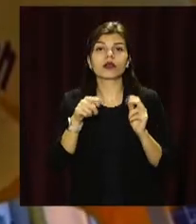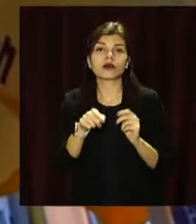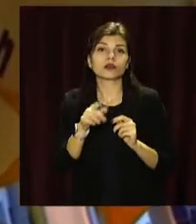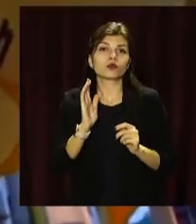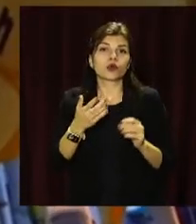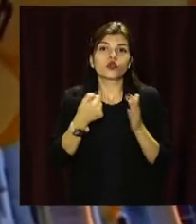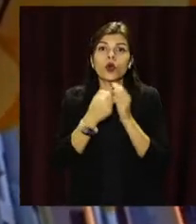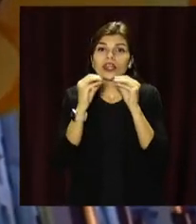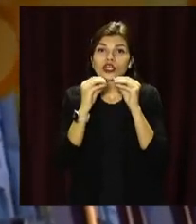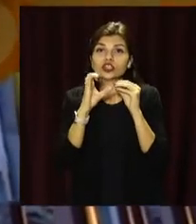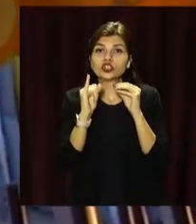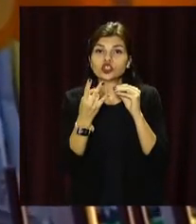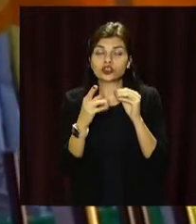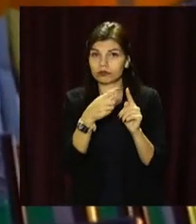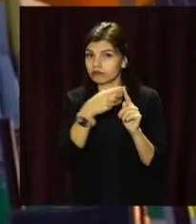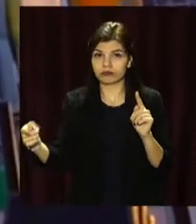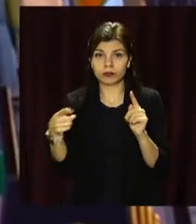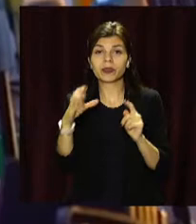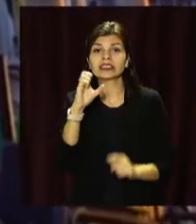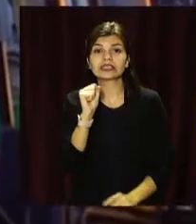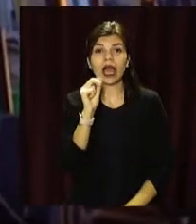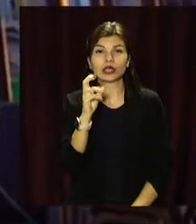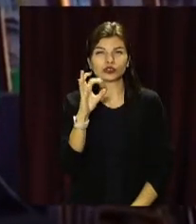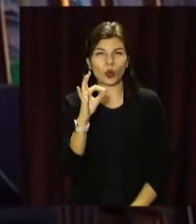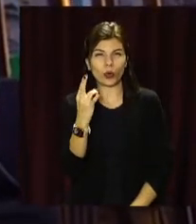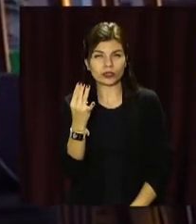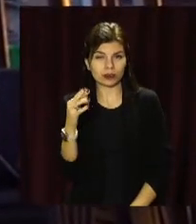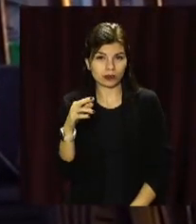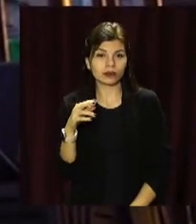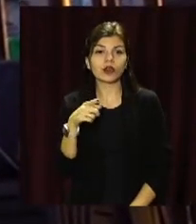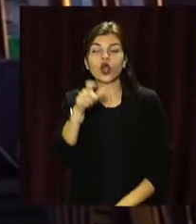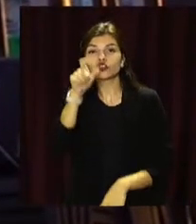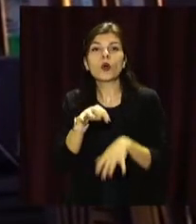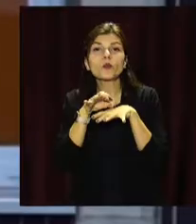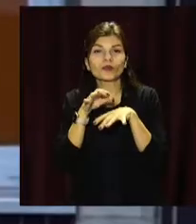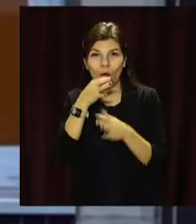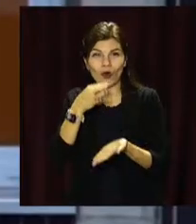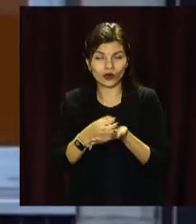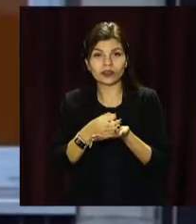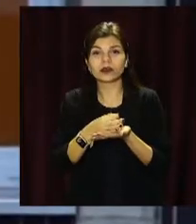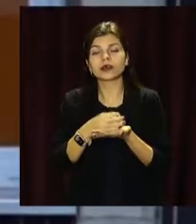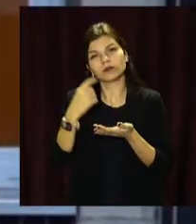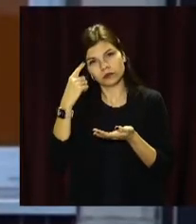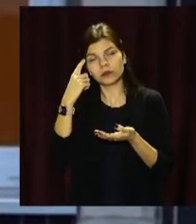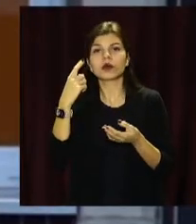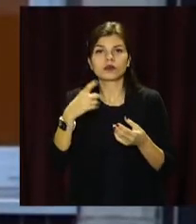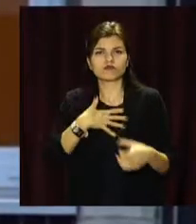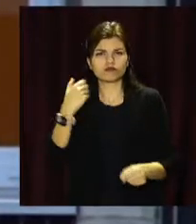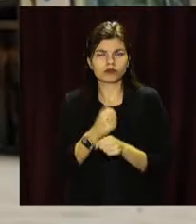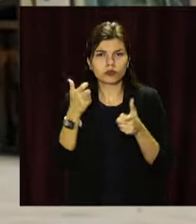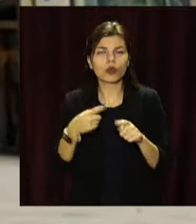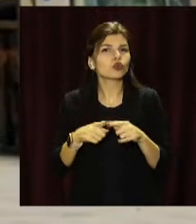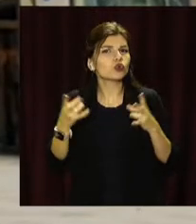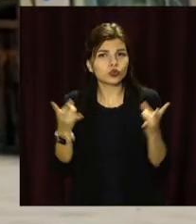діятимуть до 10 січня. Саксонський прем'єр Міхаль Кечмер переконаний, посилення локдауну – крок